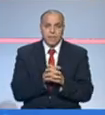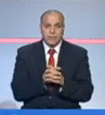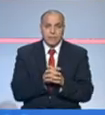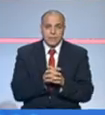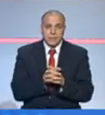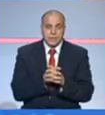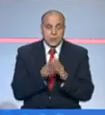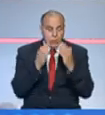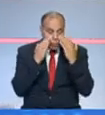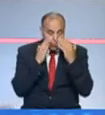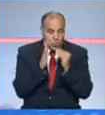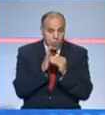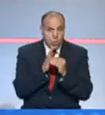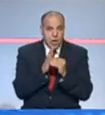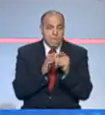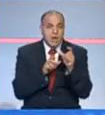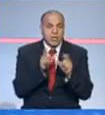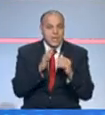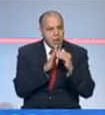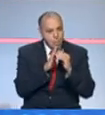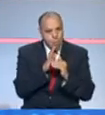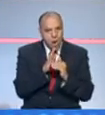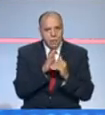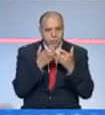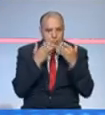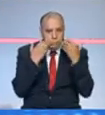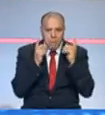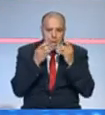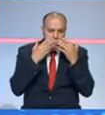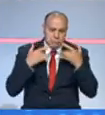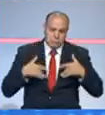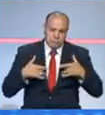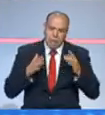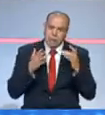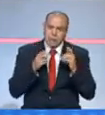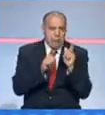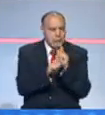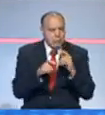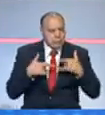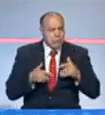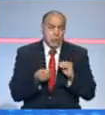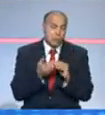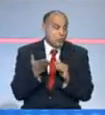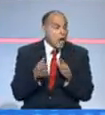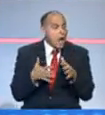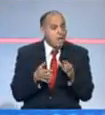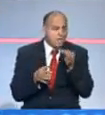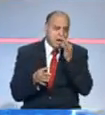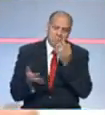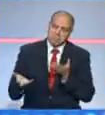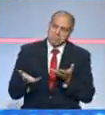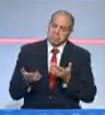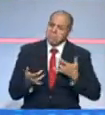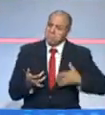ولي شوف فيه زادة كذلك الناس نقصت مليميزيور باريير ما عاش تلبس الماسك في الشارع ما عاش محترمين التباعد قاعدين في القهايو في